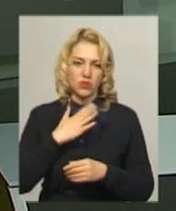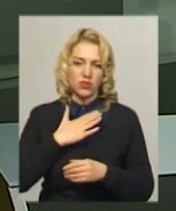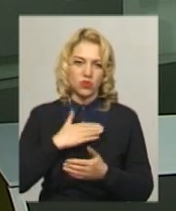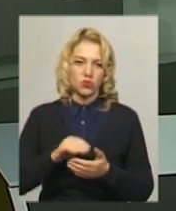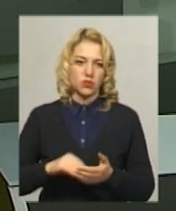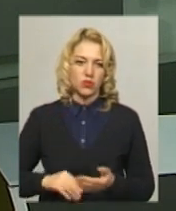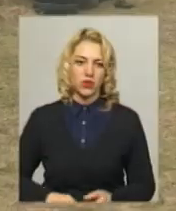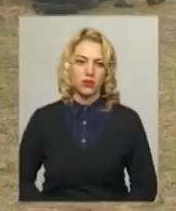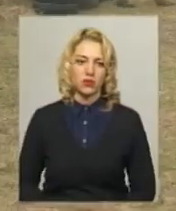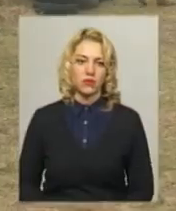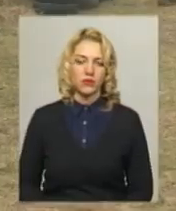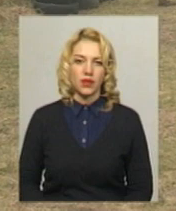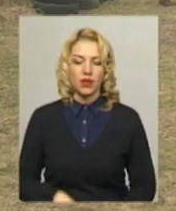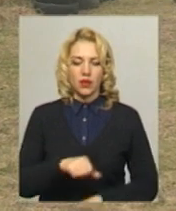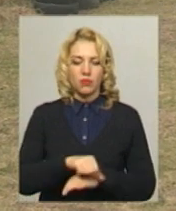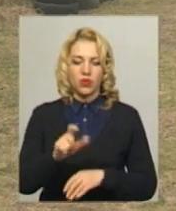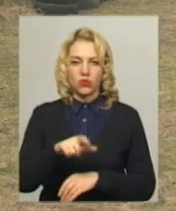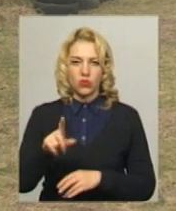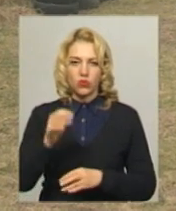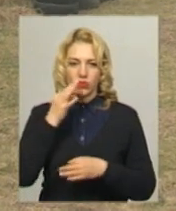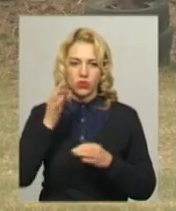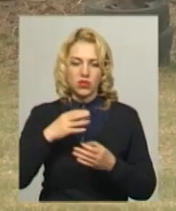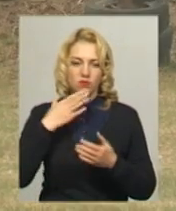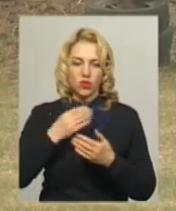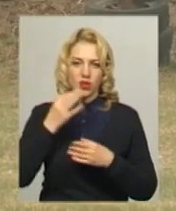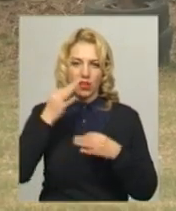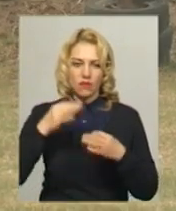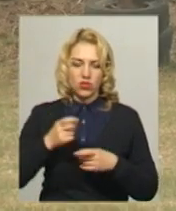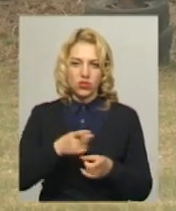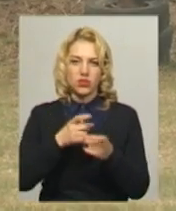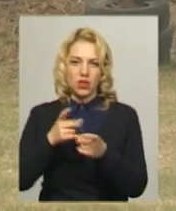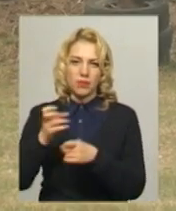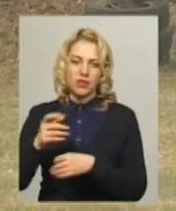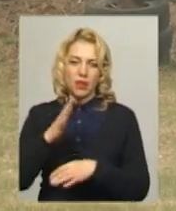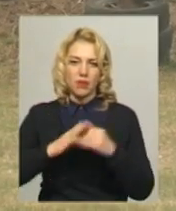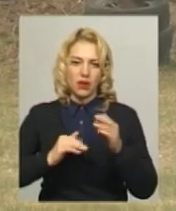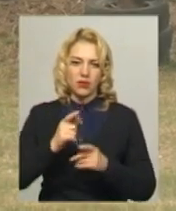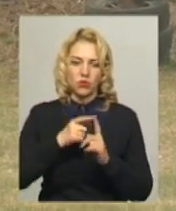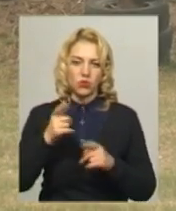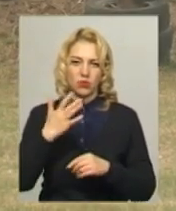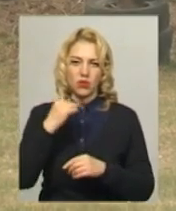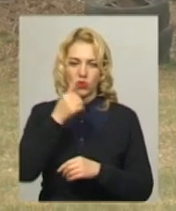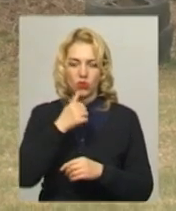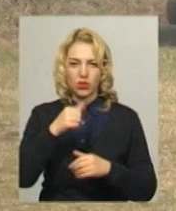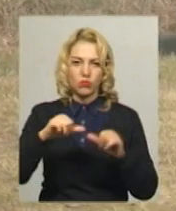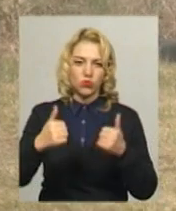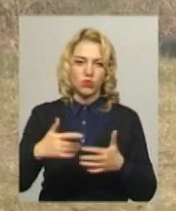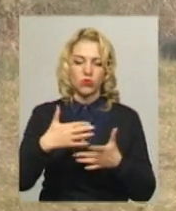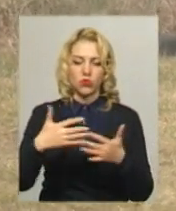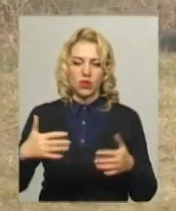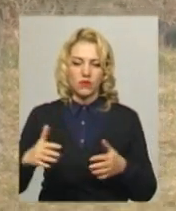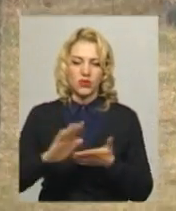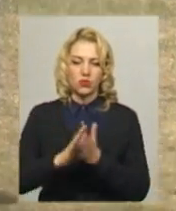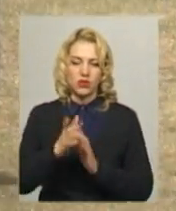Боровець. Прикордонники вдосконалюватимуть навички стрільби на практиці протягом п'яти років, моделюючи можливі ситуації під час